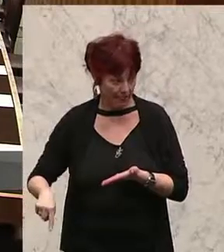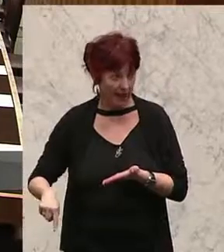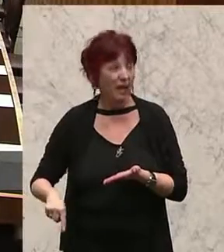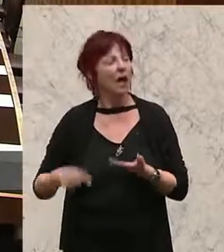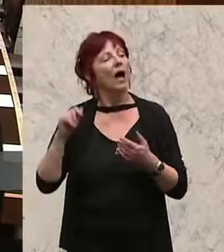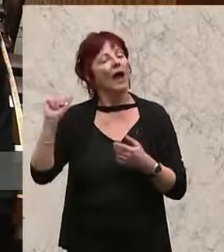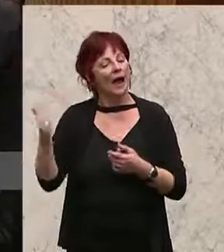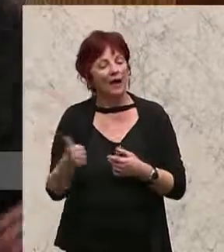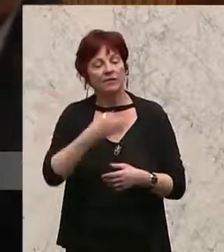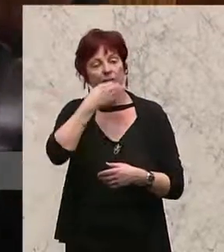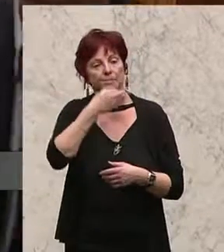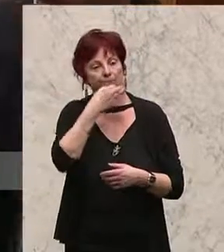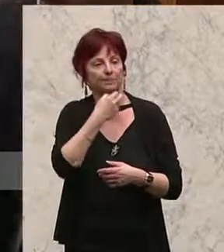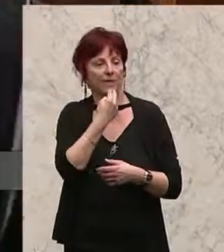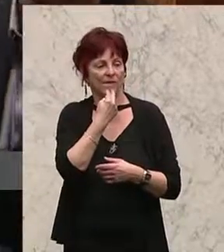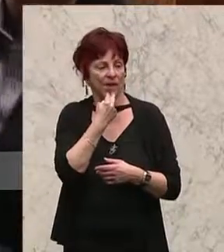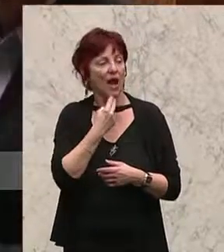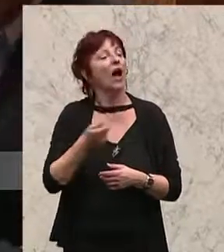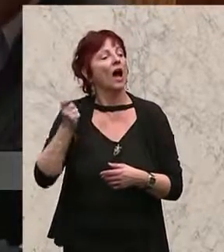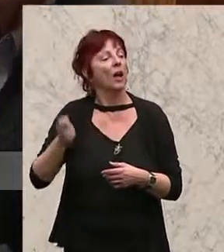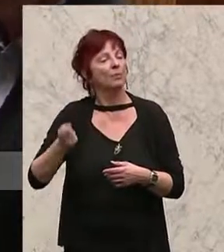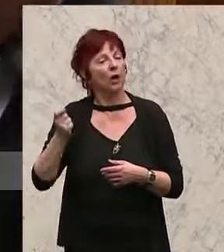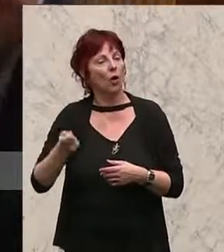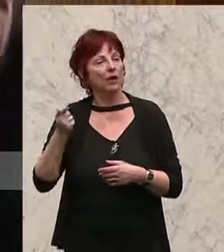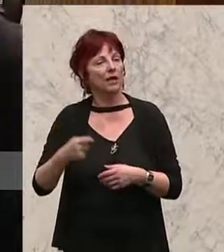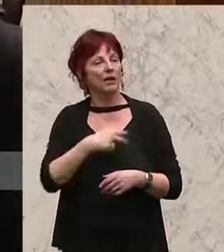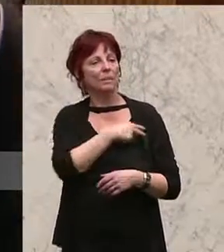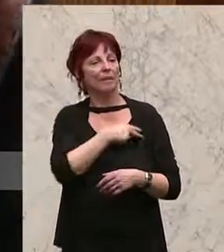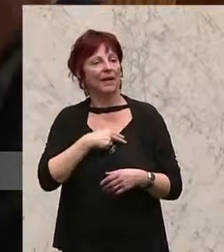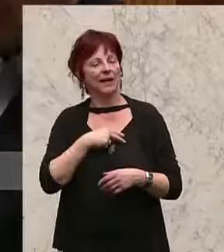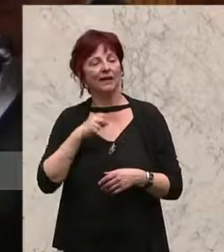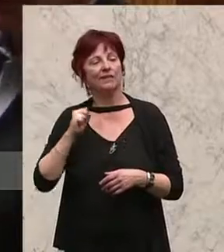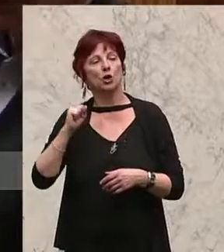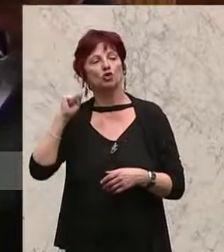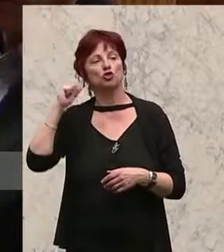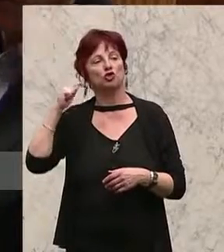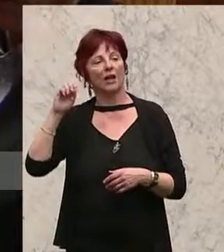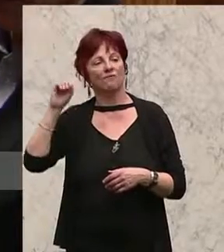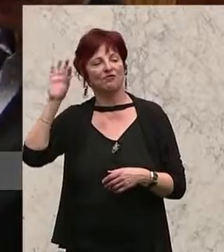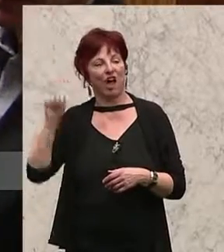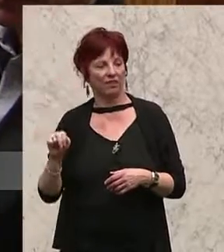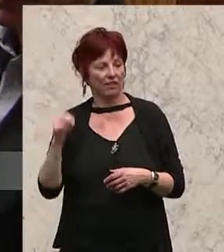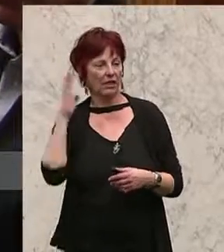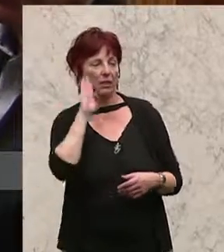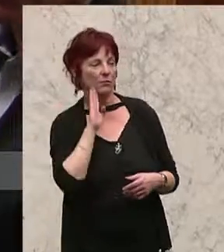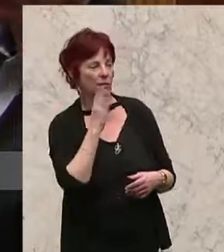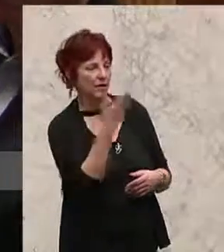mehr angepasst. Nun soll dieser Pauschalbetrag von 8,5 auf 12,7 Millionen Euro angehoben werden.